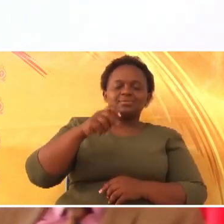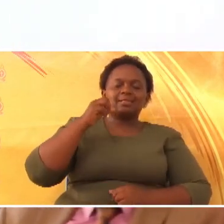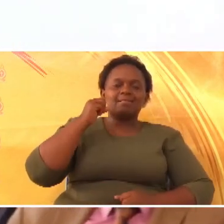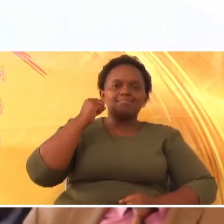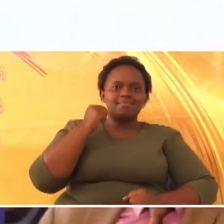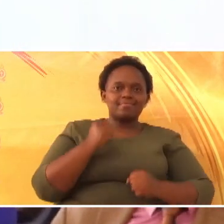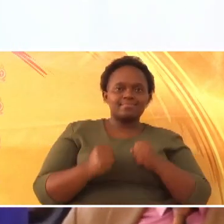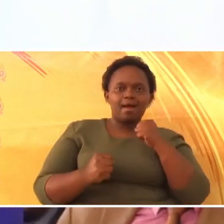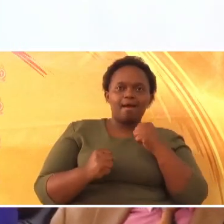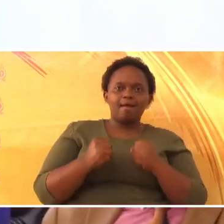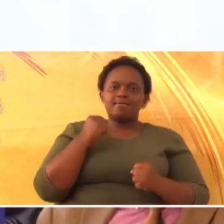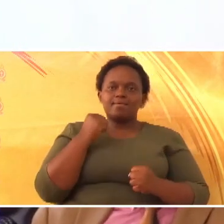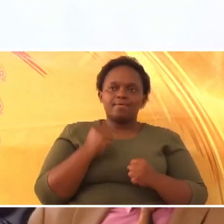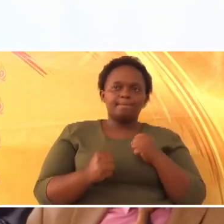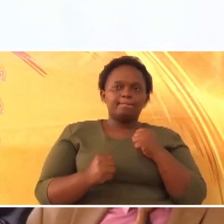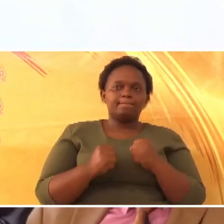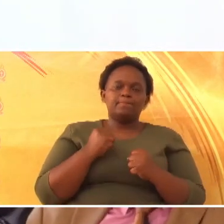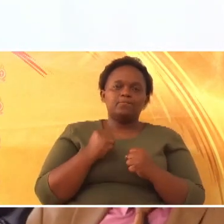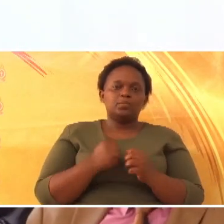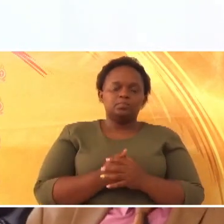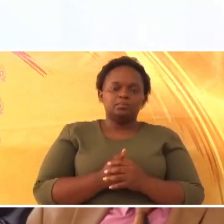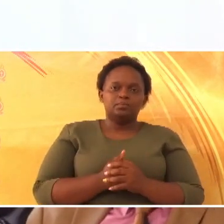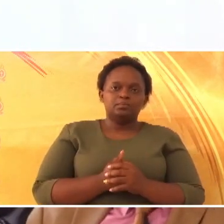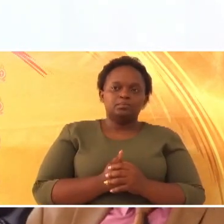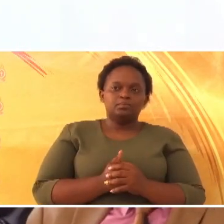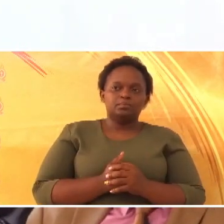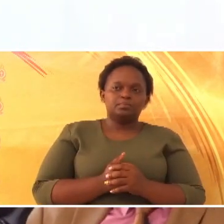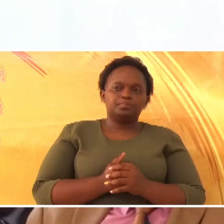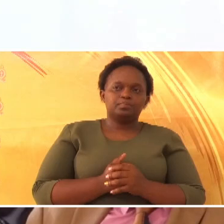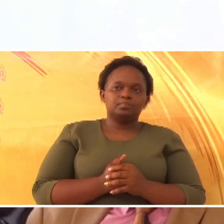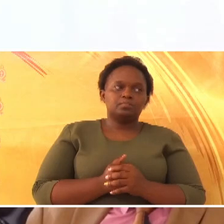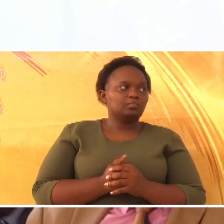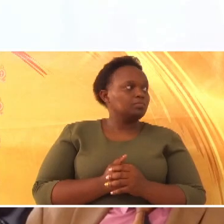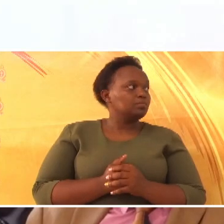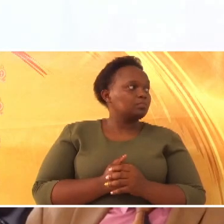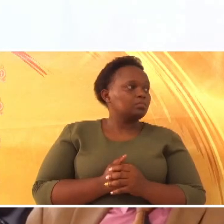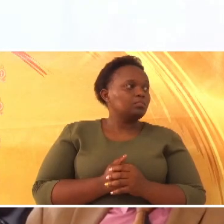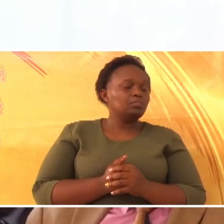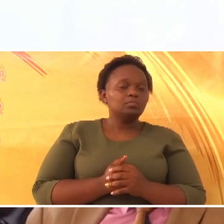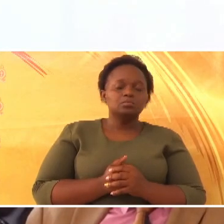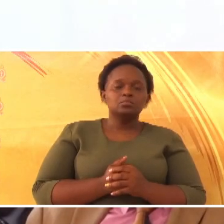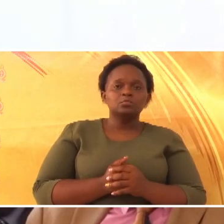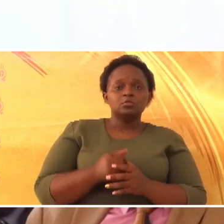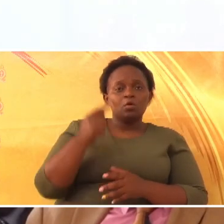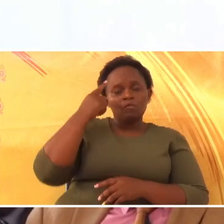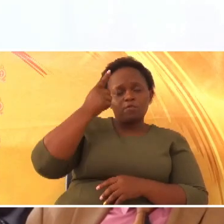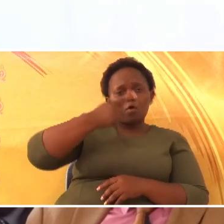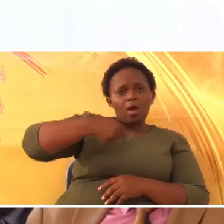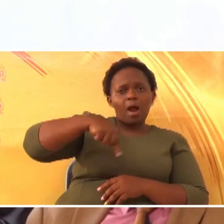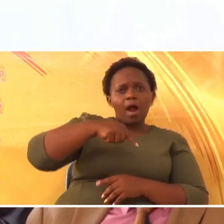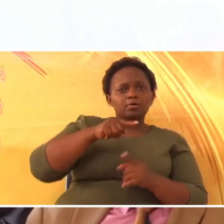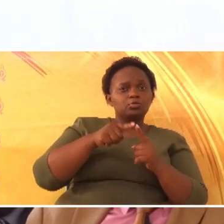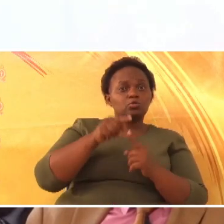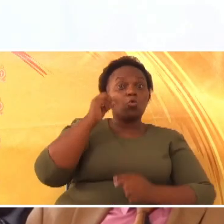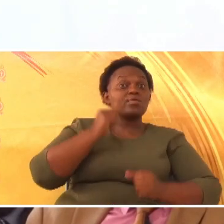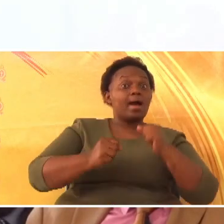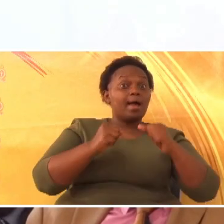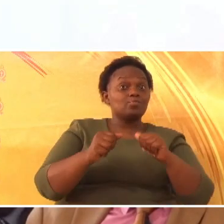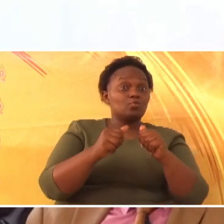mbizuri. Hili tuweze kukimbia mbizuri.